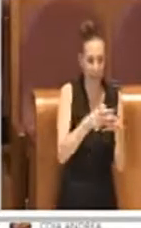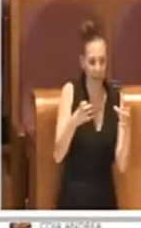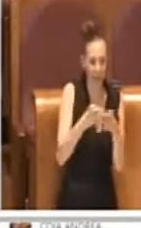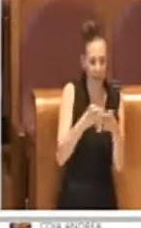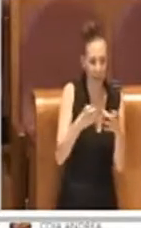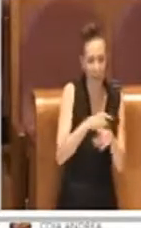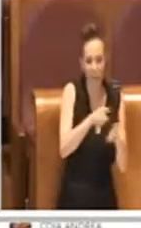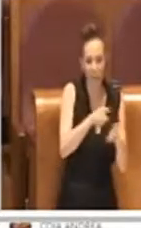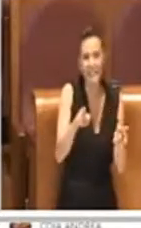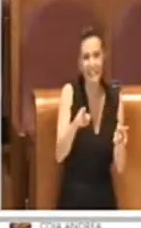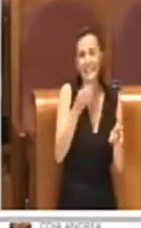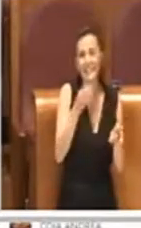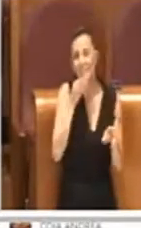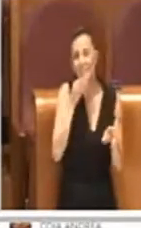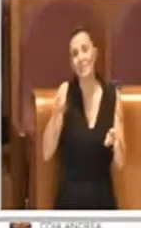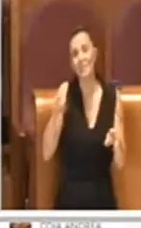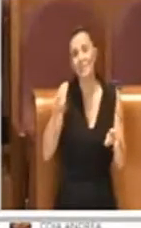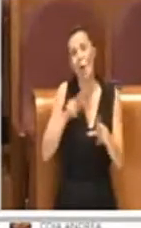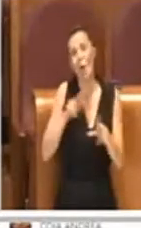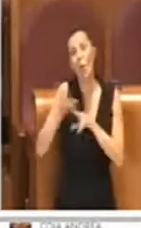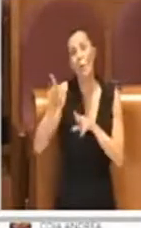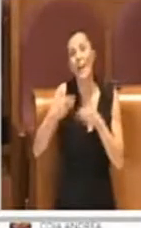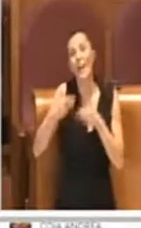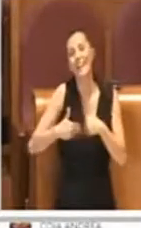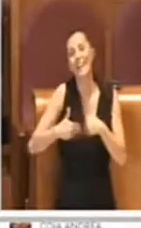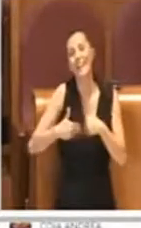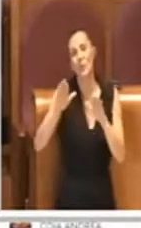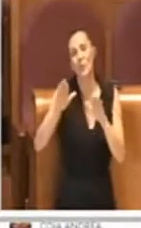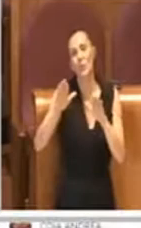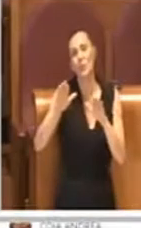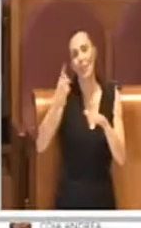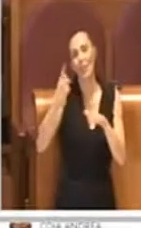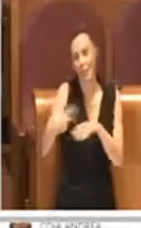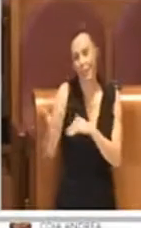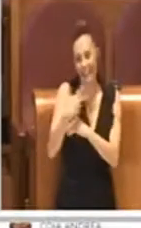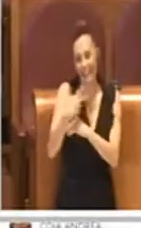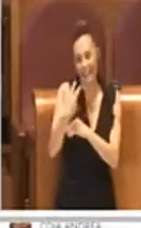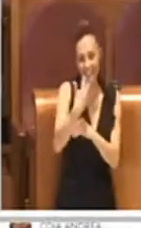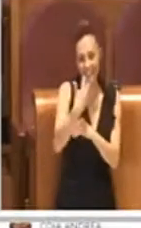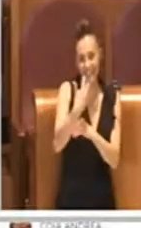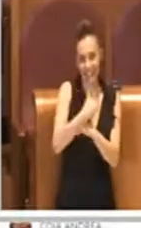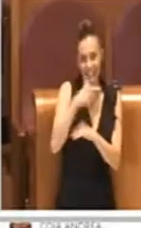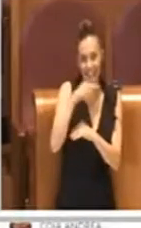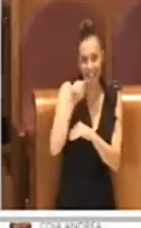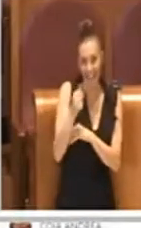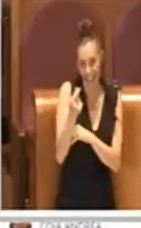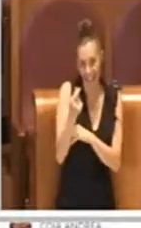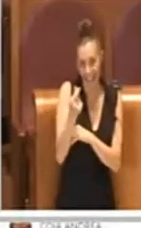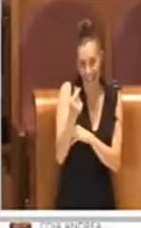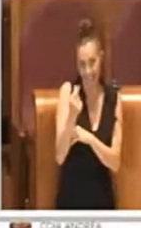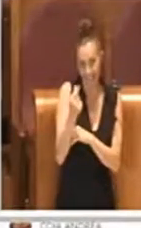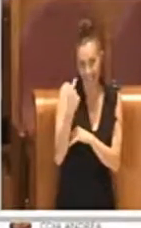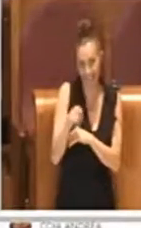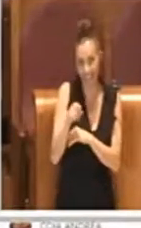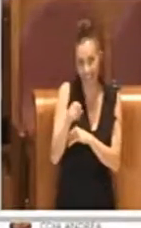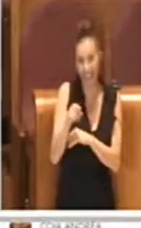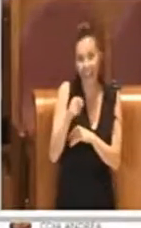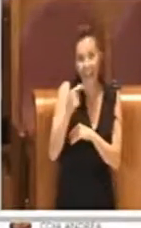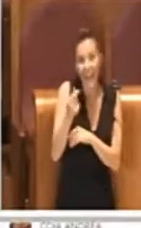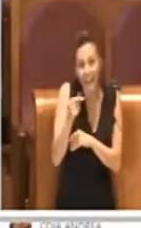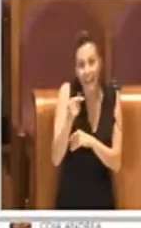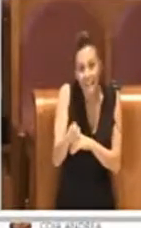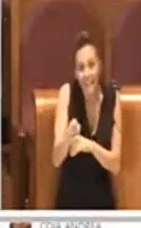ha rinunciato momentaneamente alle entrate che poi costituiscono la base per poter